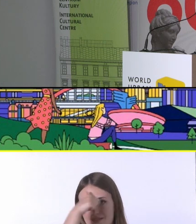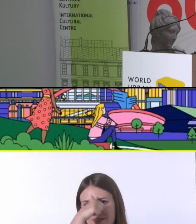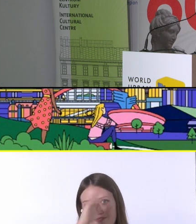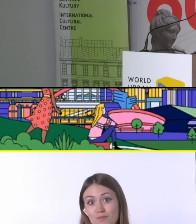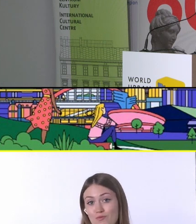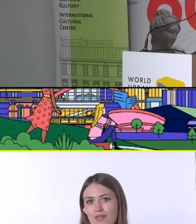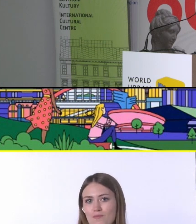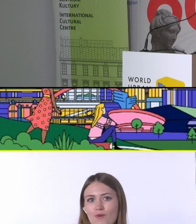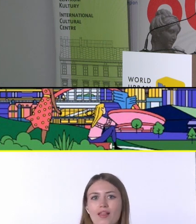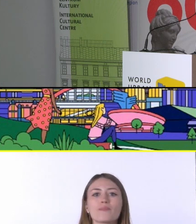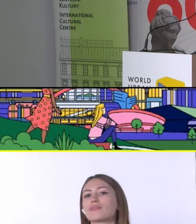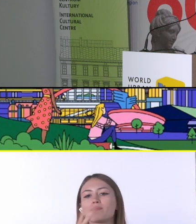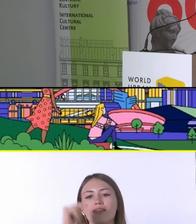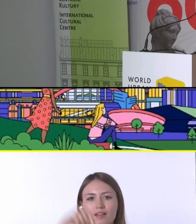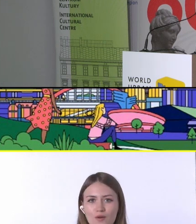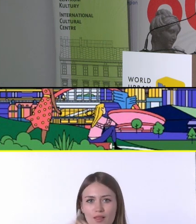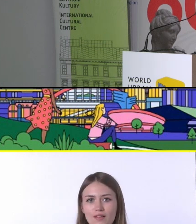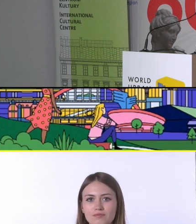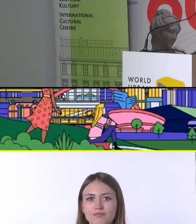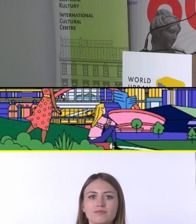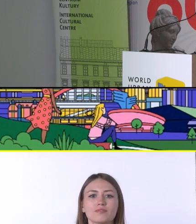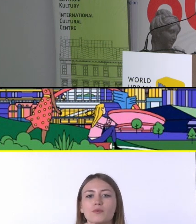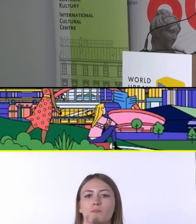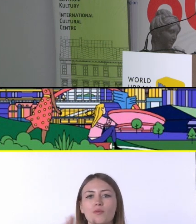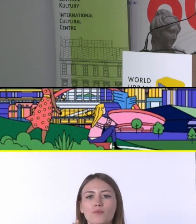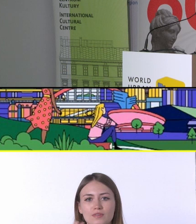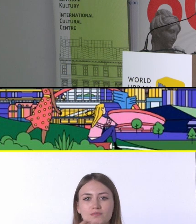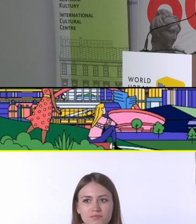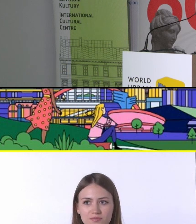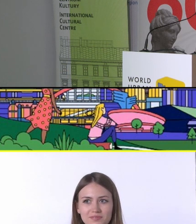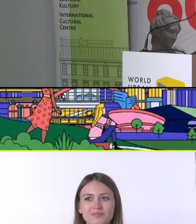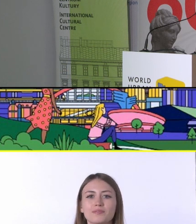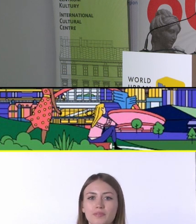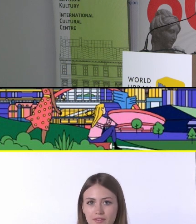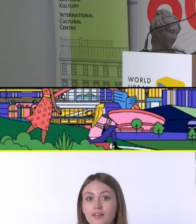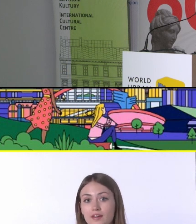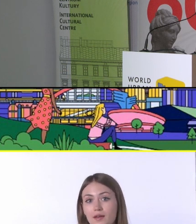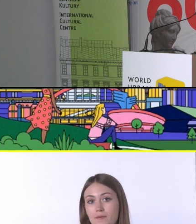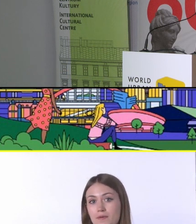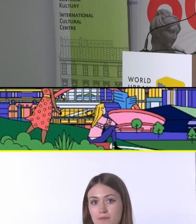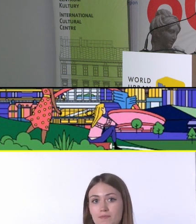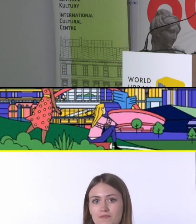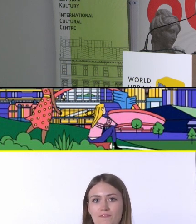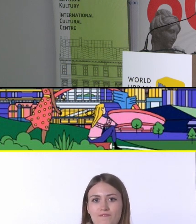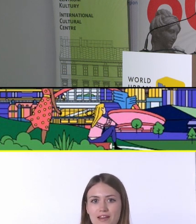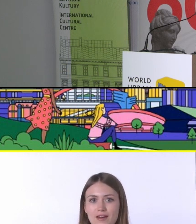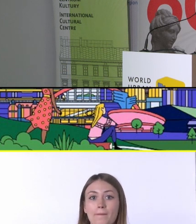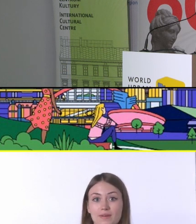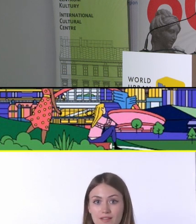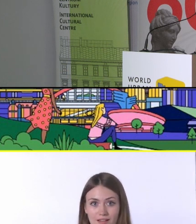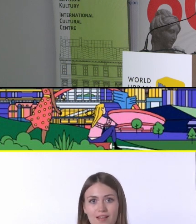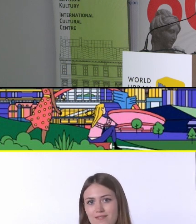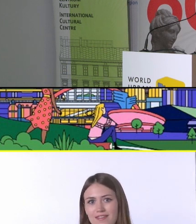A zobaczcie tam na dole. To jest też takie pewne podziękowanie za to i mamy oczywiście te wartości materialne i niematerialne.